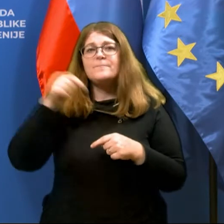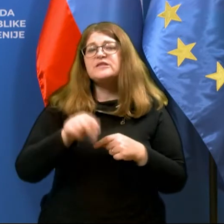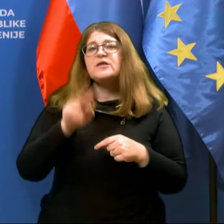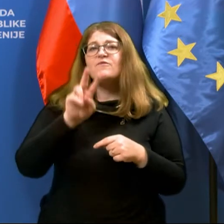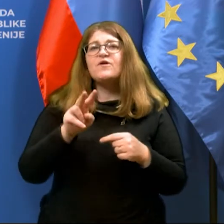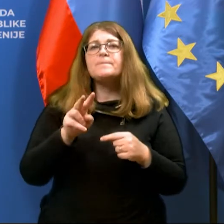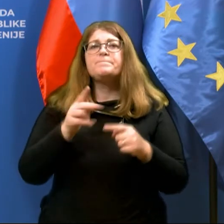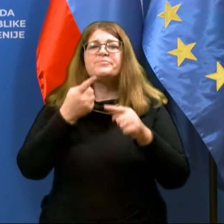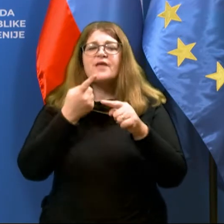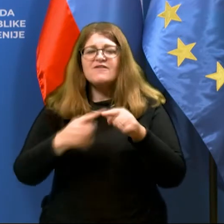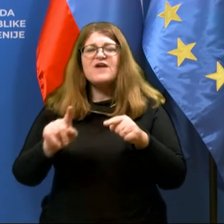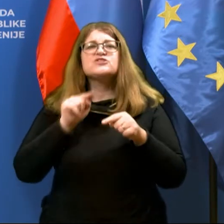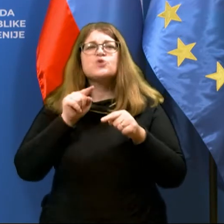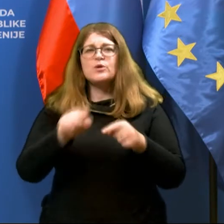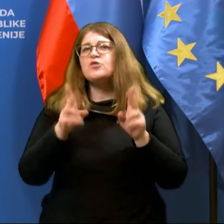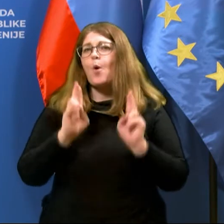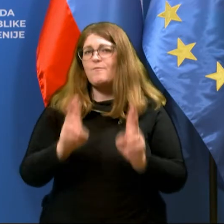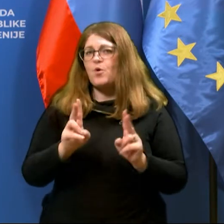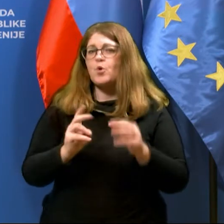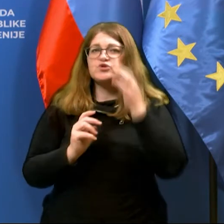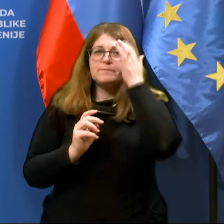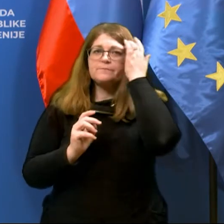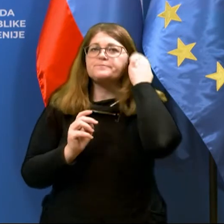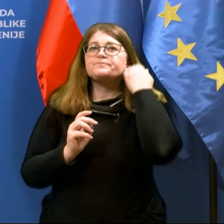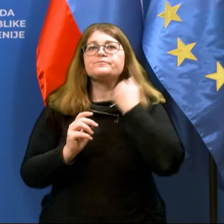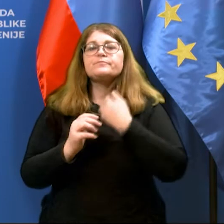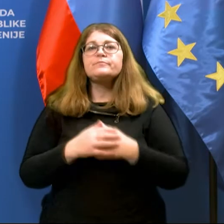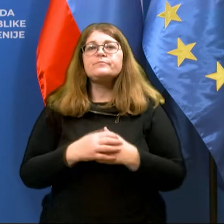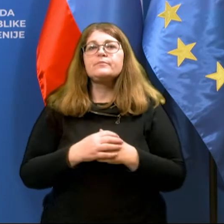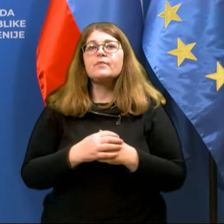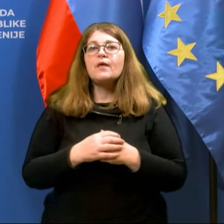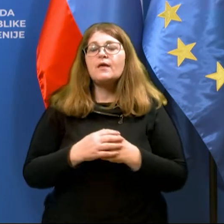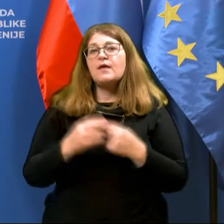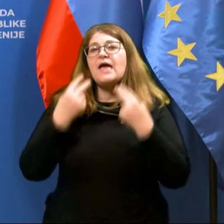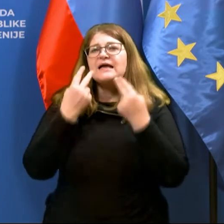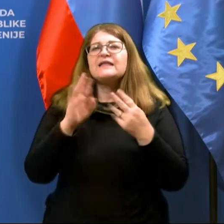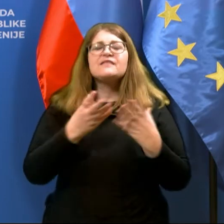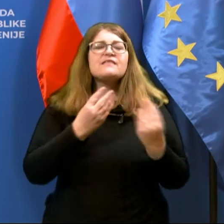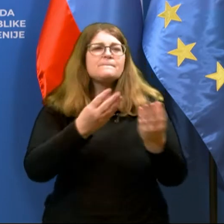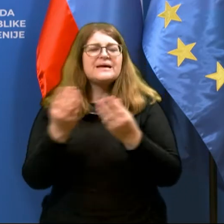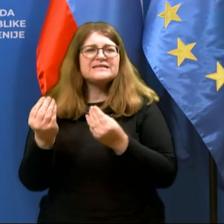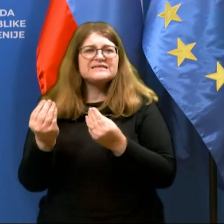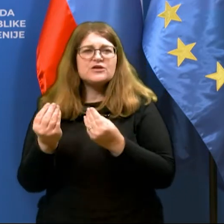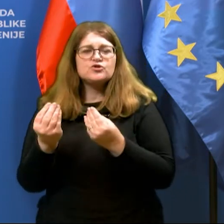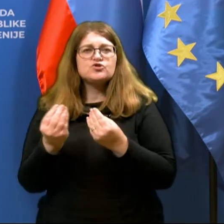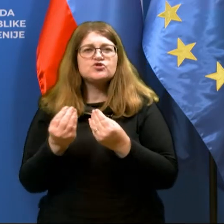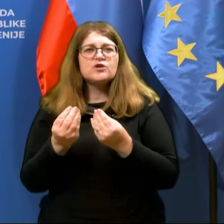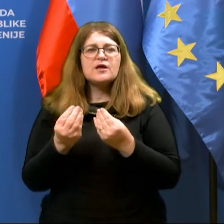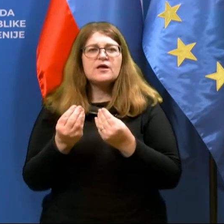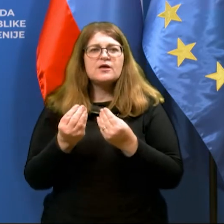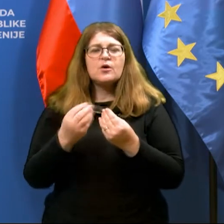fazo, ki to omogoča. Glede na predsejšne, po mojo ceni tudi